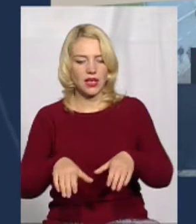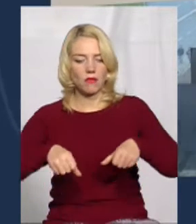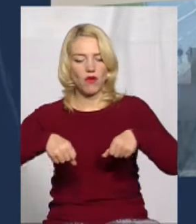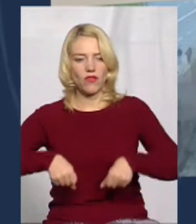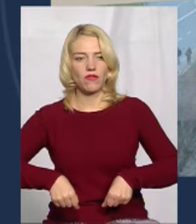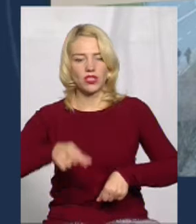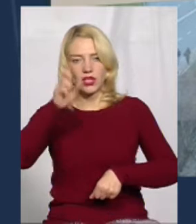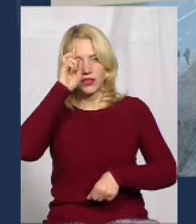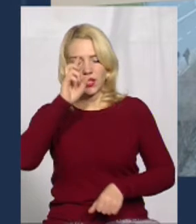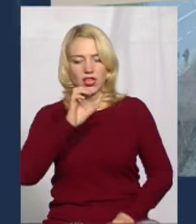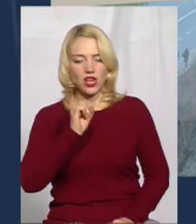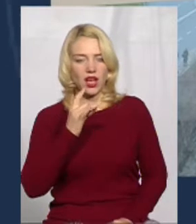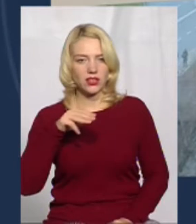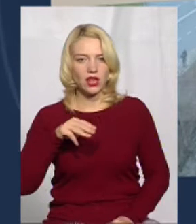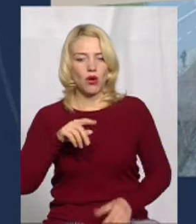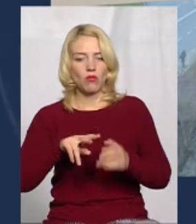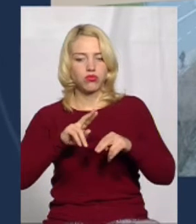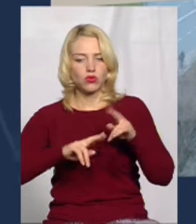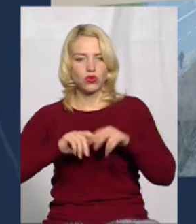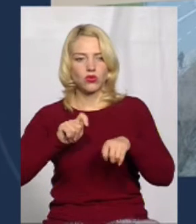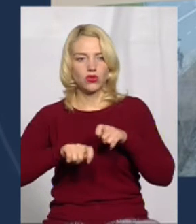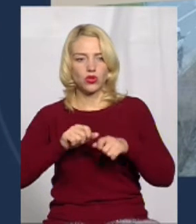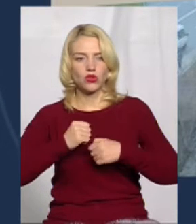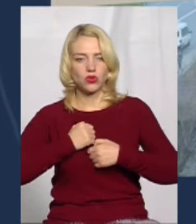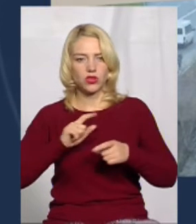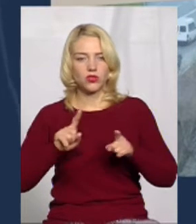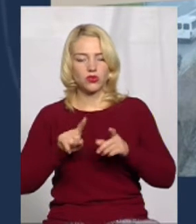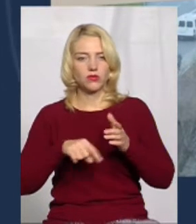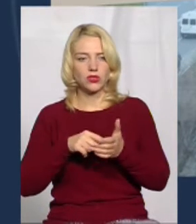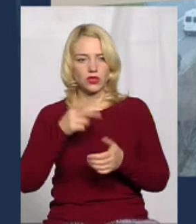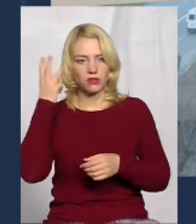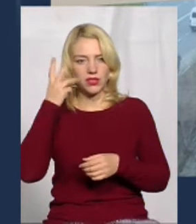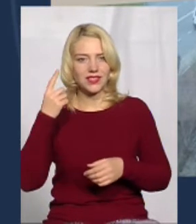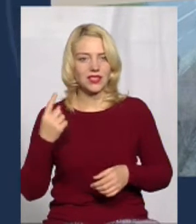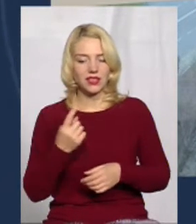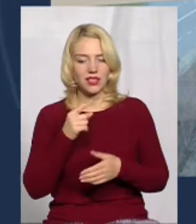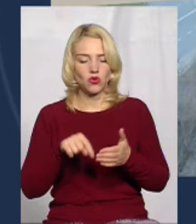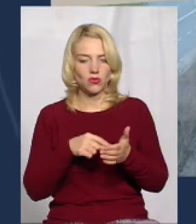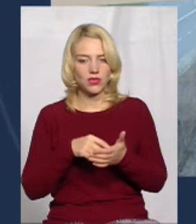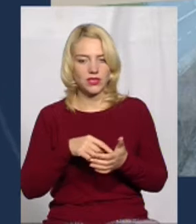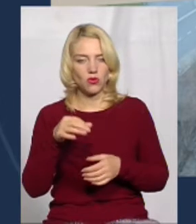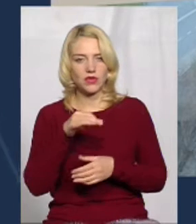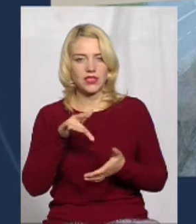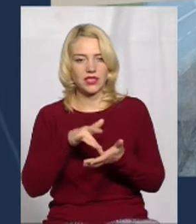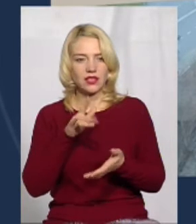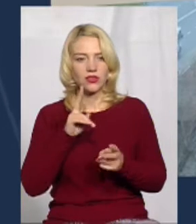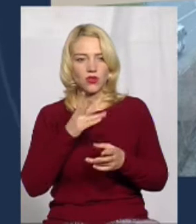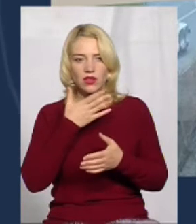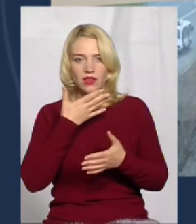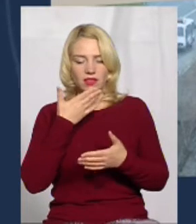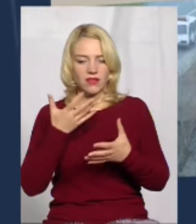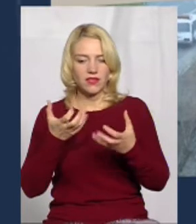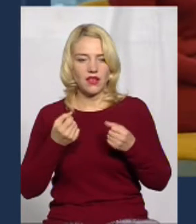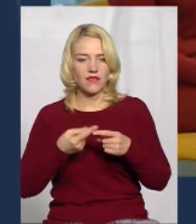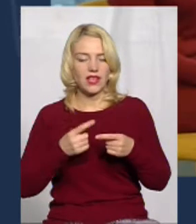держархбут контроль. І дуже шкода, що сьогодні місто Хмельницький – це єдиний в Україні обласний центр, який не взяв на себе ці